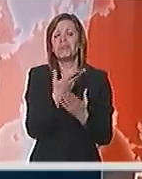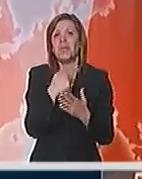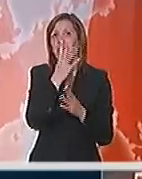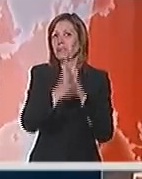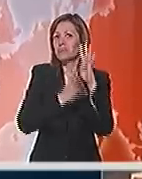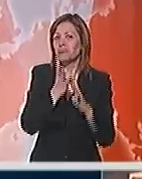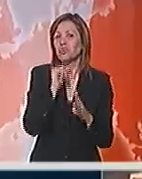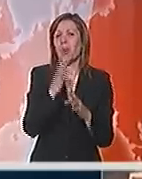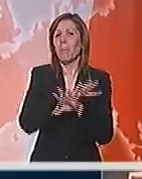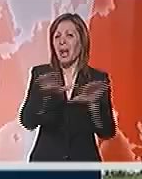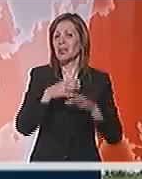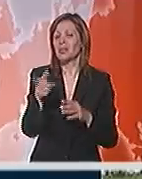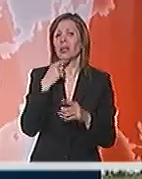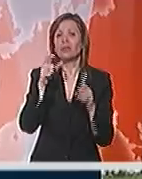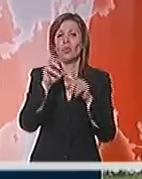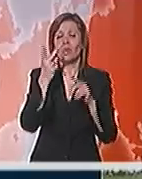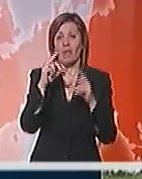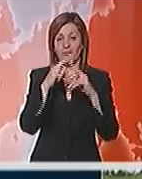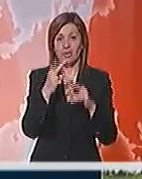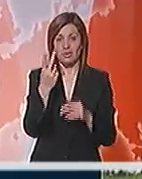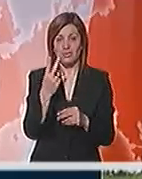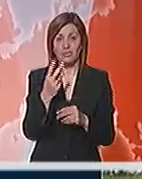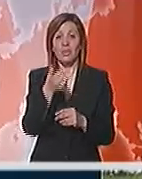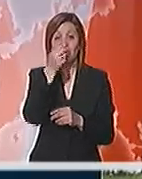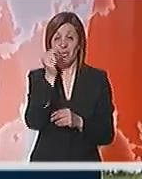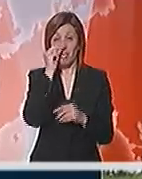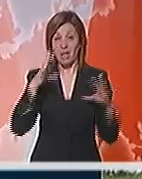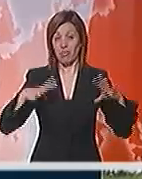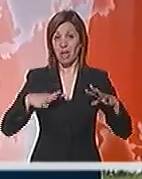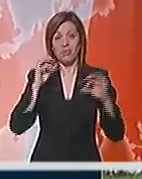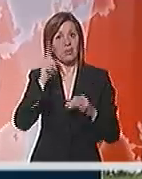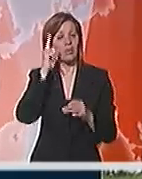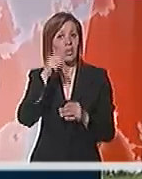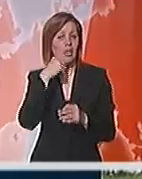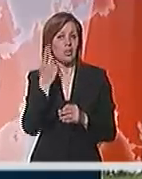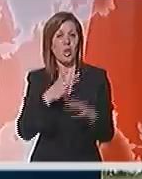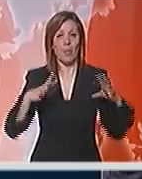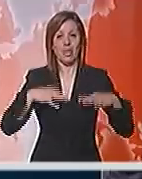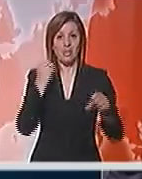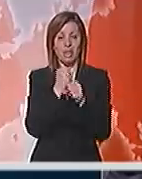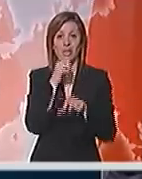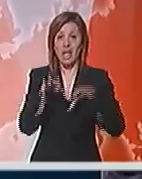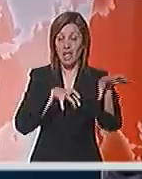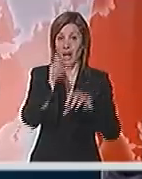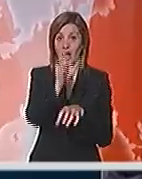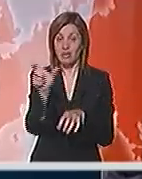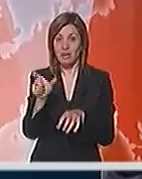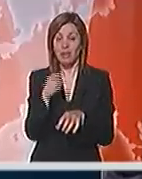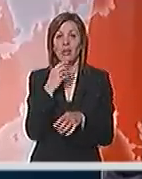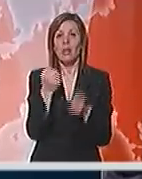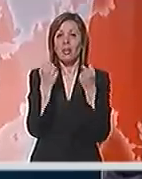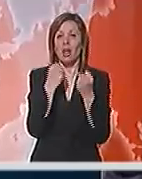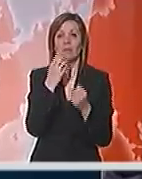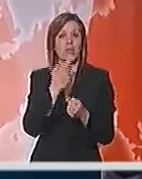neka fina plaža na Dunavu. Prvi maj kao praznik u pravom značenju te reči, kao praznik radnika i rade i svetkovina jačanja